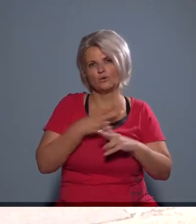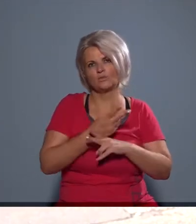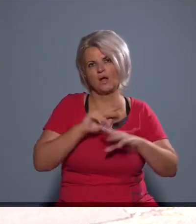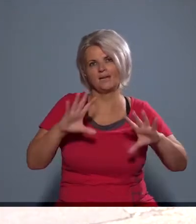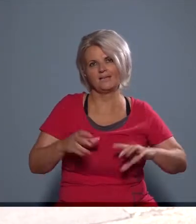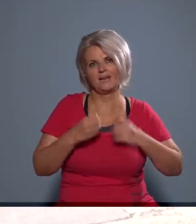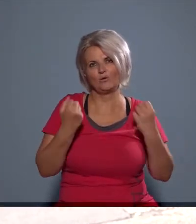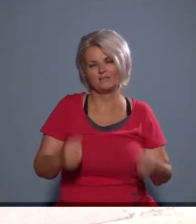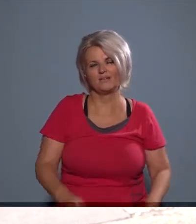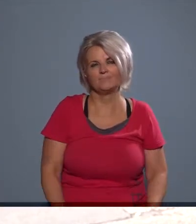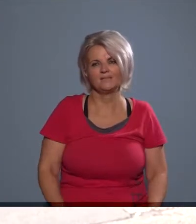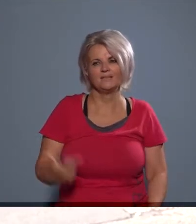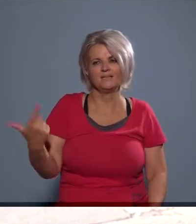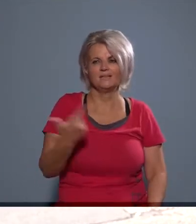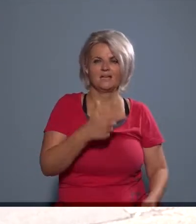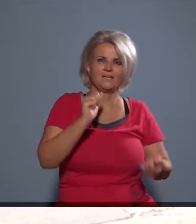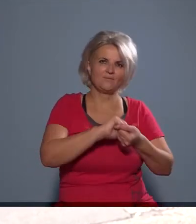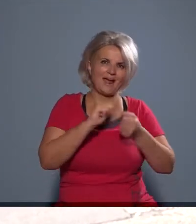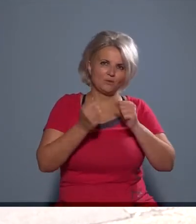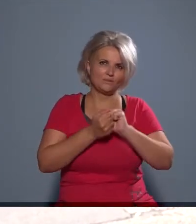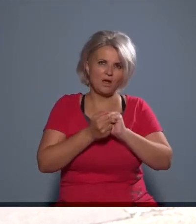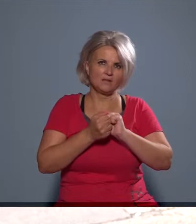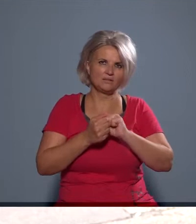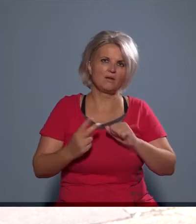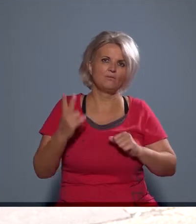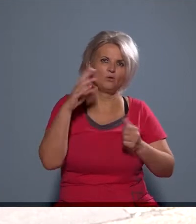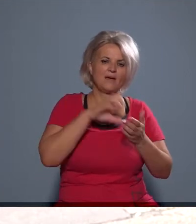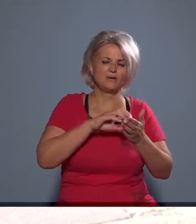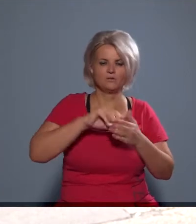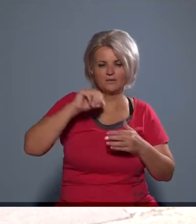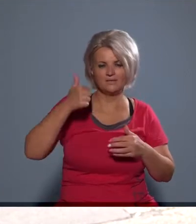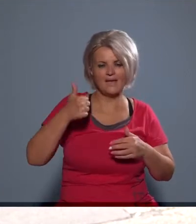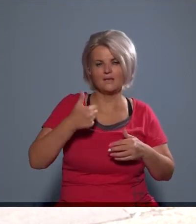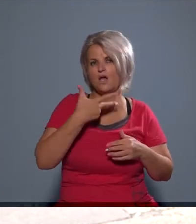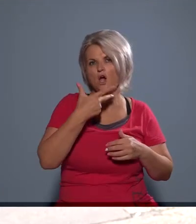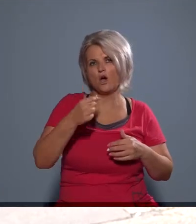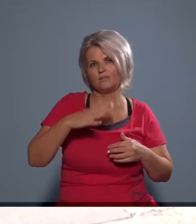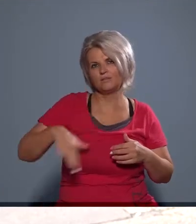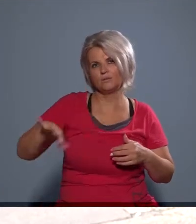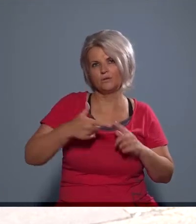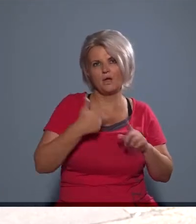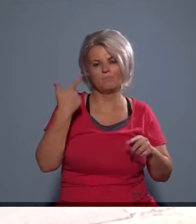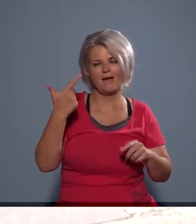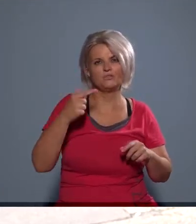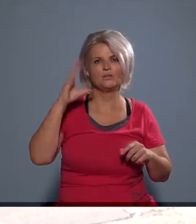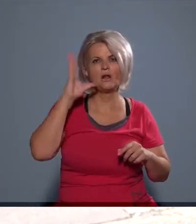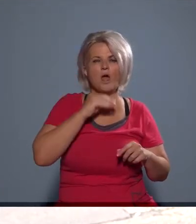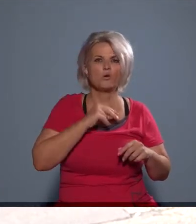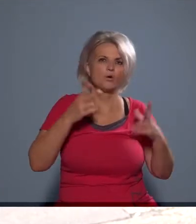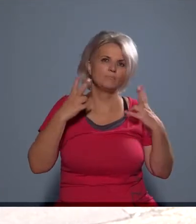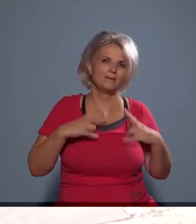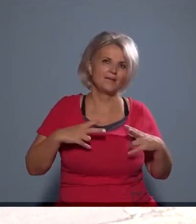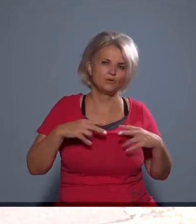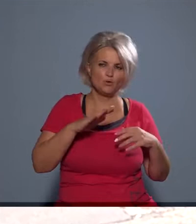létrehozni. Két változat van, ami leginkább dévik a fővárosban. Az egyik az úgynevezett 30-as zóna, a másik még a lakó